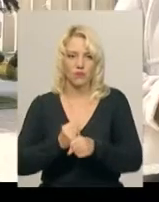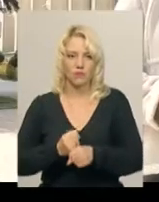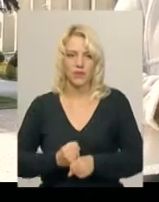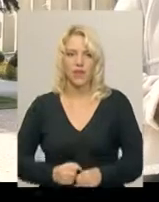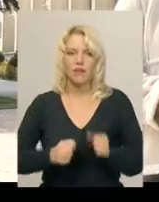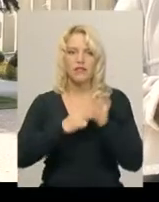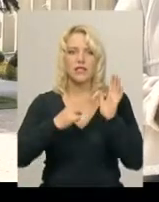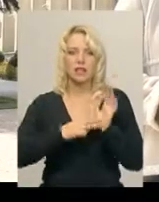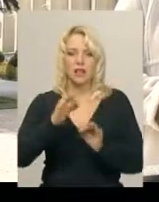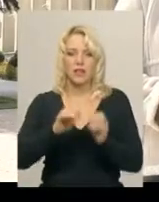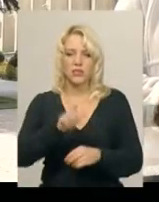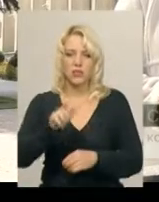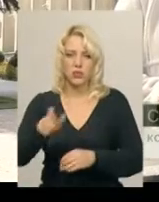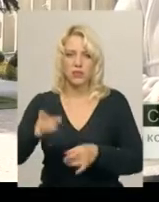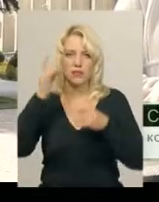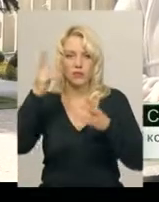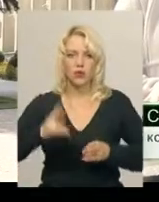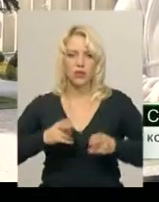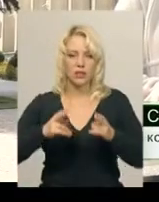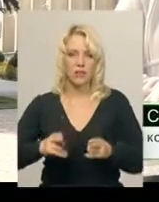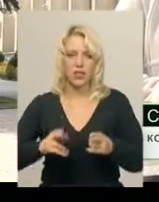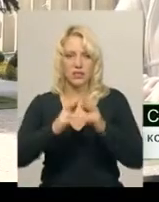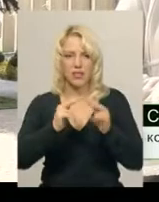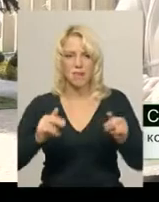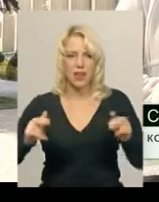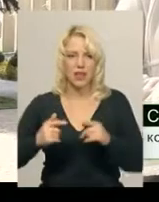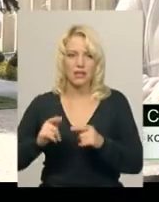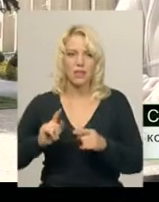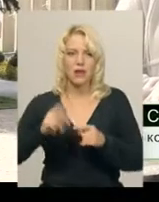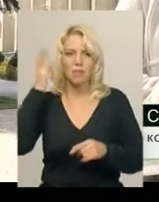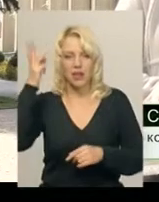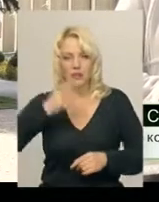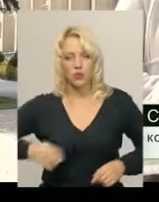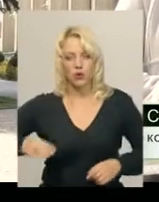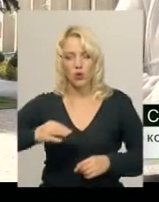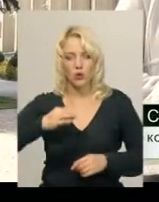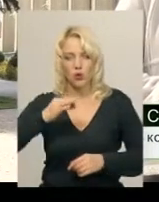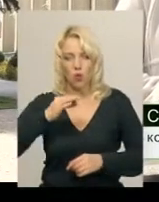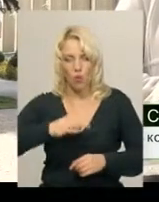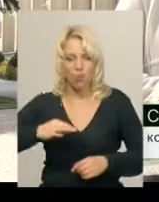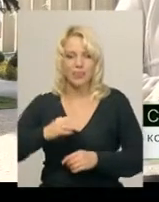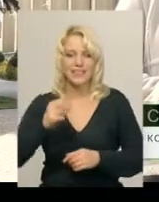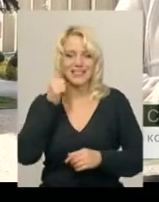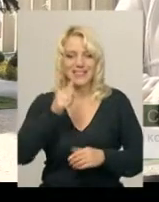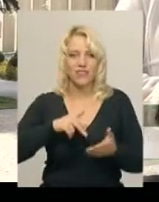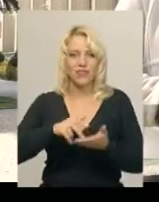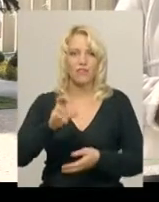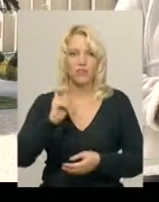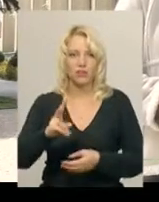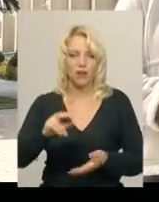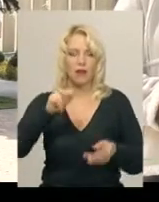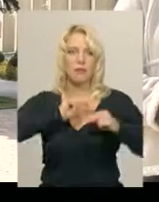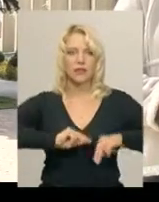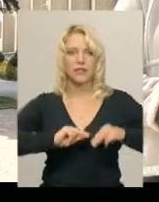18 суддів цивільної і кримінальної палат Апеляційного суду Хмельницької області завтра вийдуть на роботу в якості